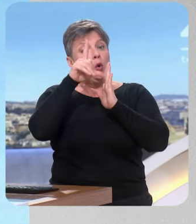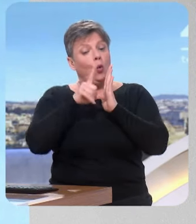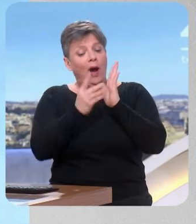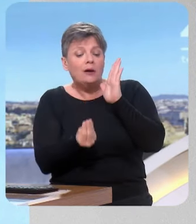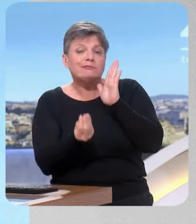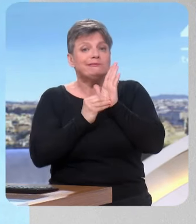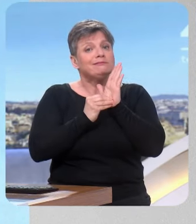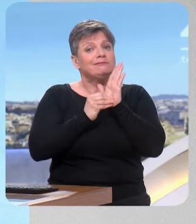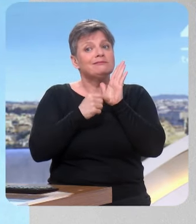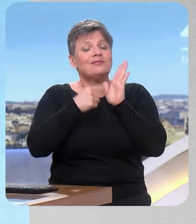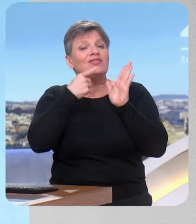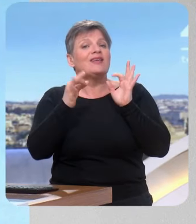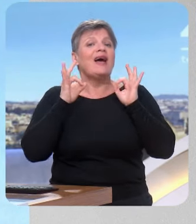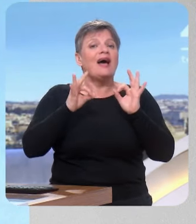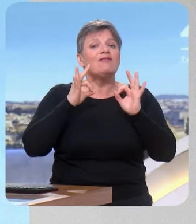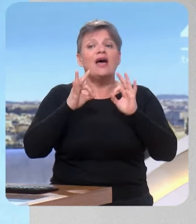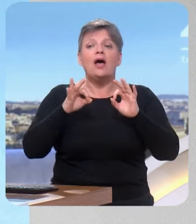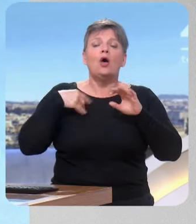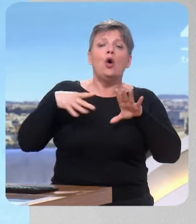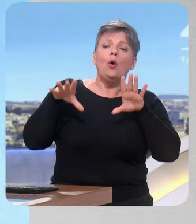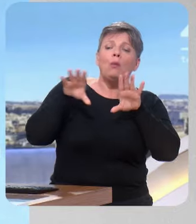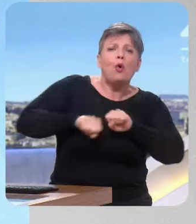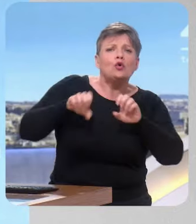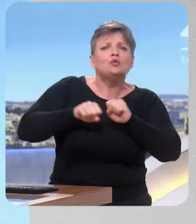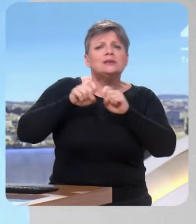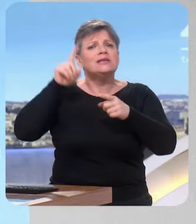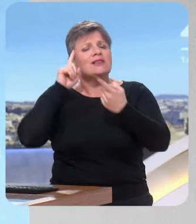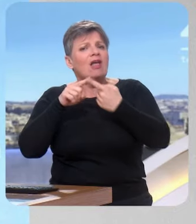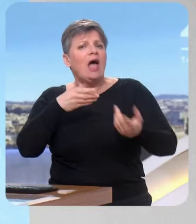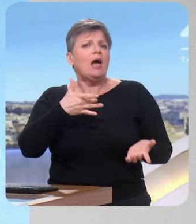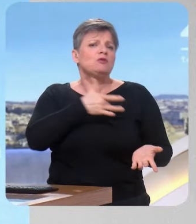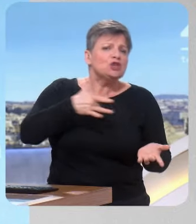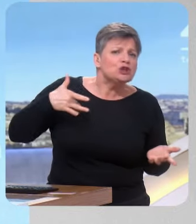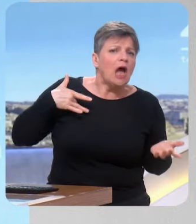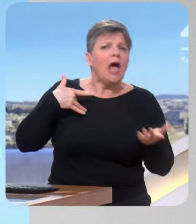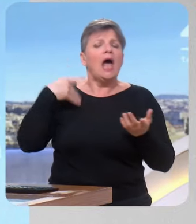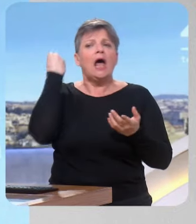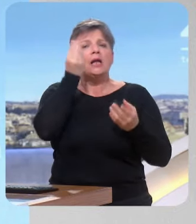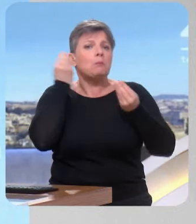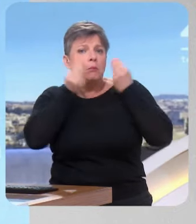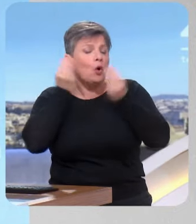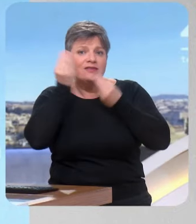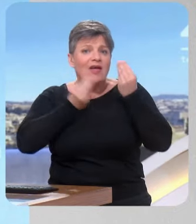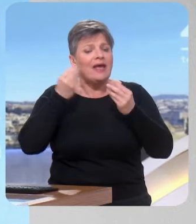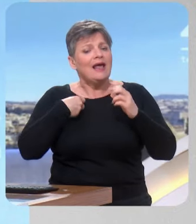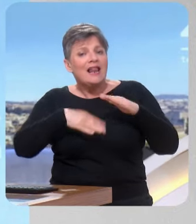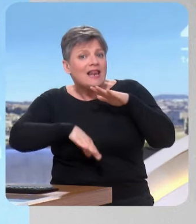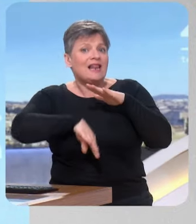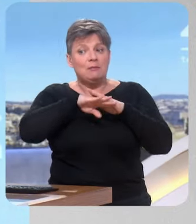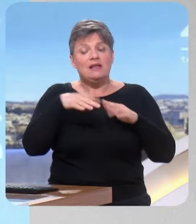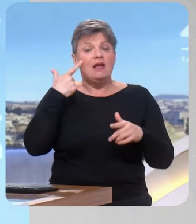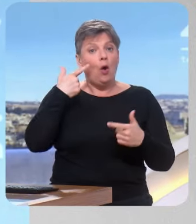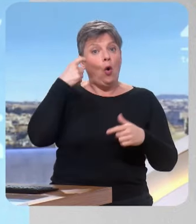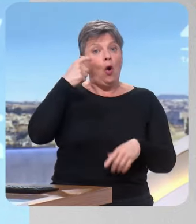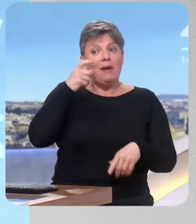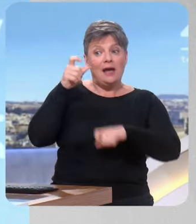compris, qui était de limiter la promotion des produits d'hygiène et de beauté à 34%. Et une étude prouve qu'aujourd'hui, un Français sur deux se limite dans leur